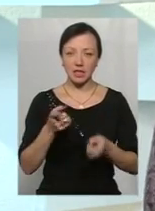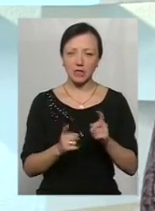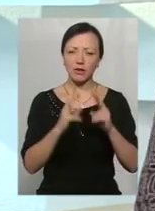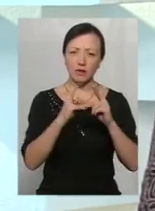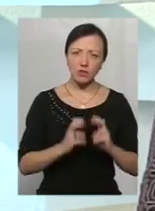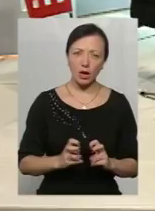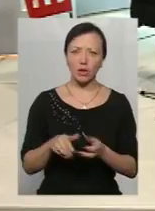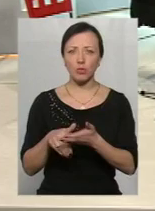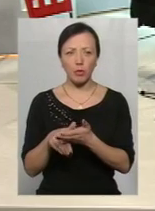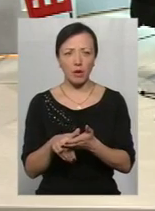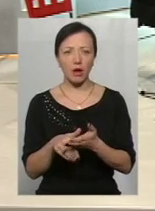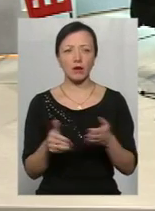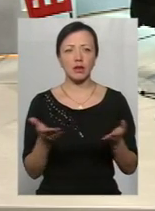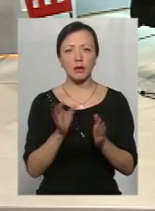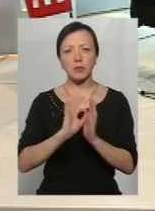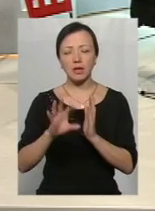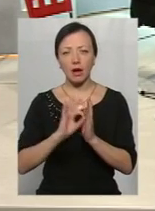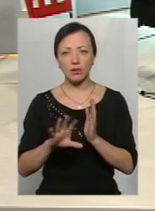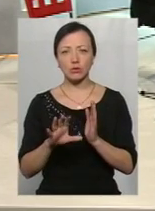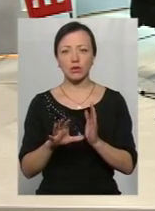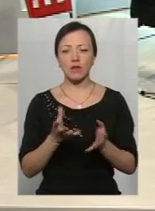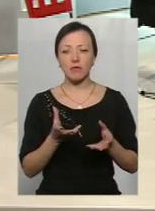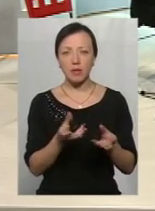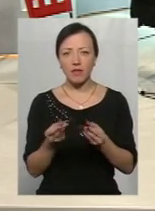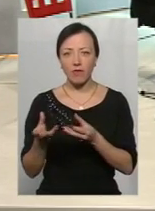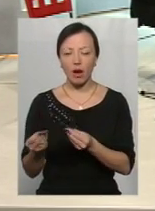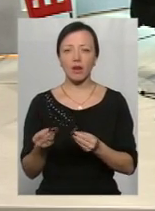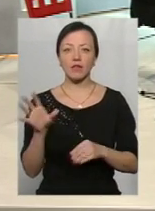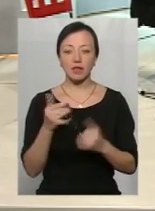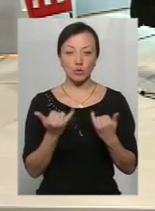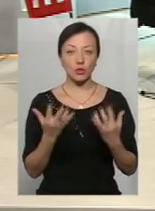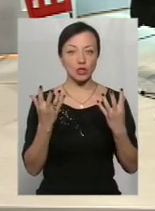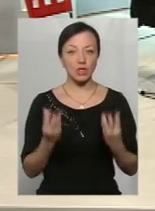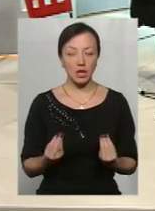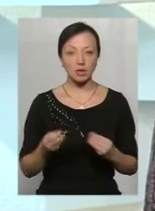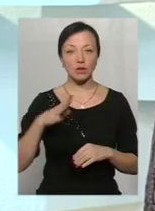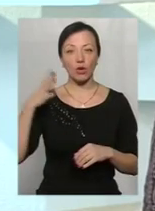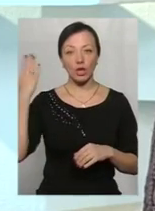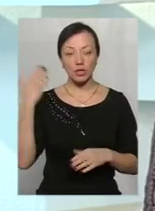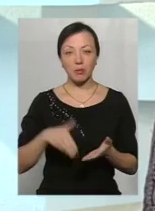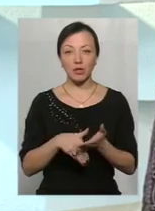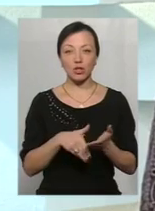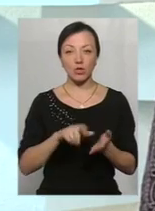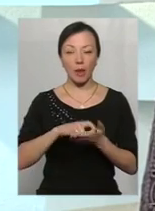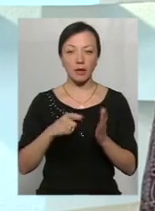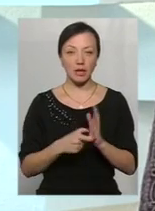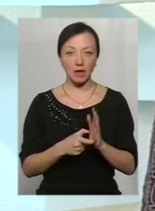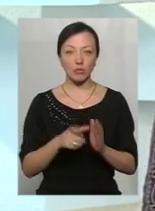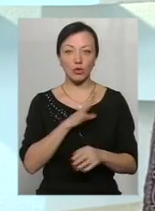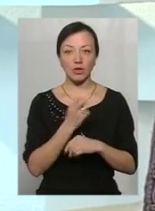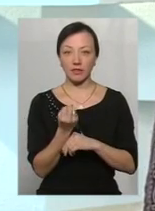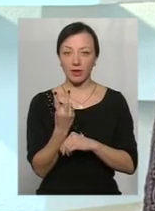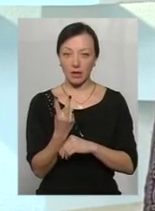вивчає, допомагає, підсказує, впливає. На сьогоднішній день з колишнього методичного кабінету, де було